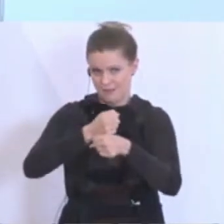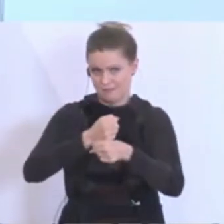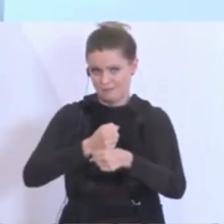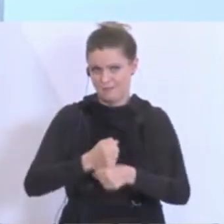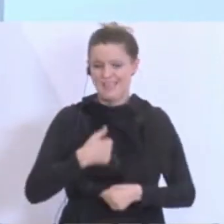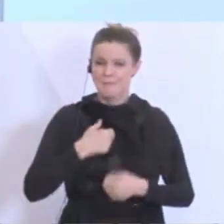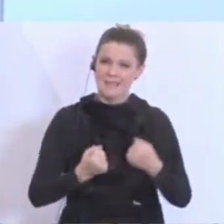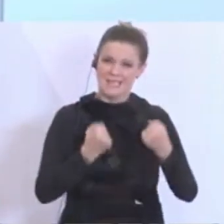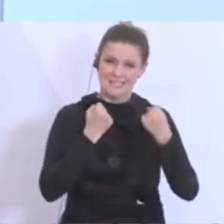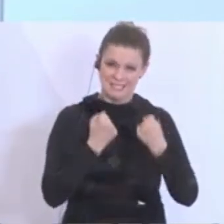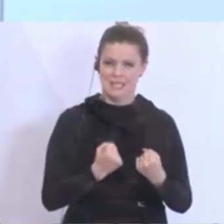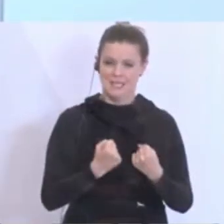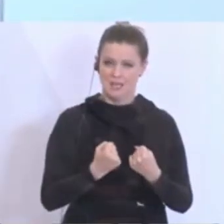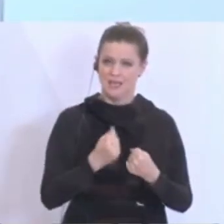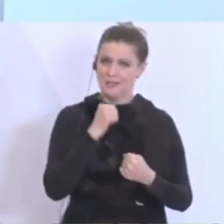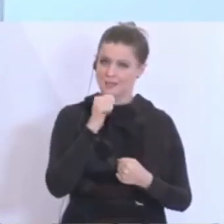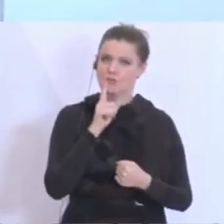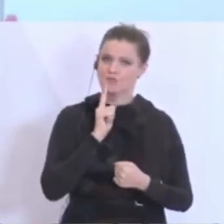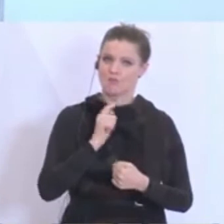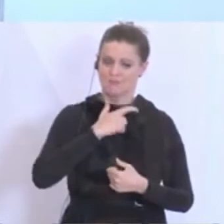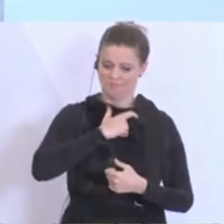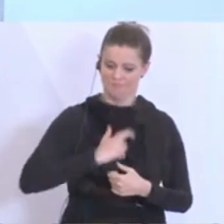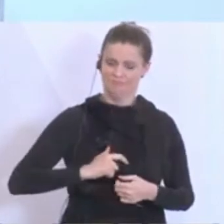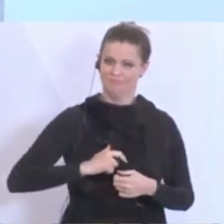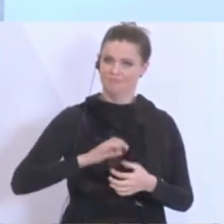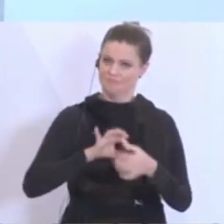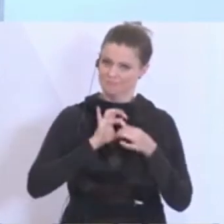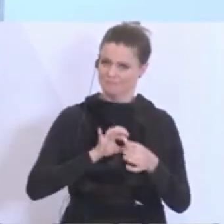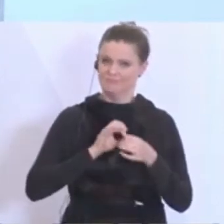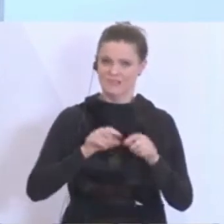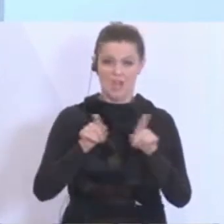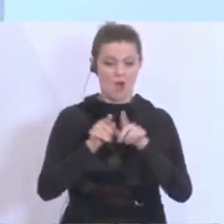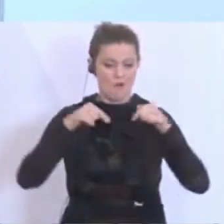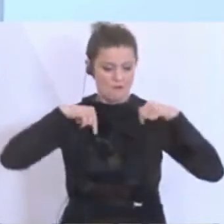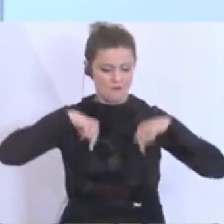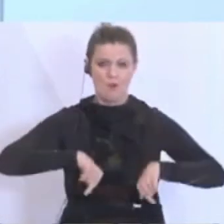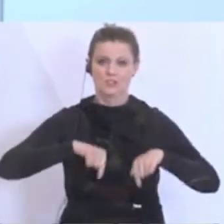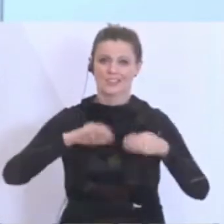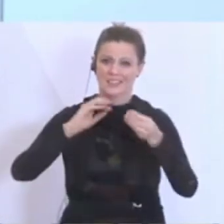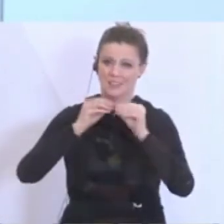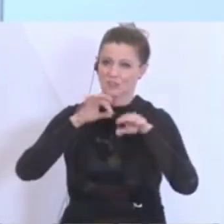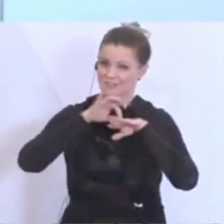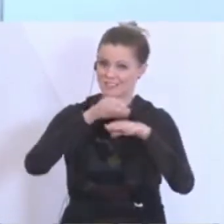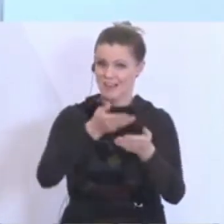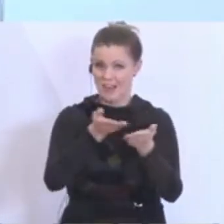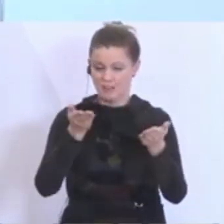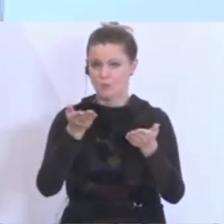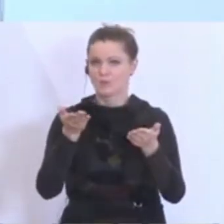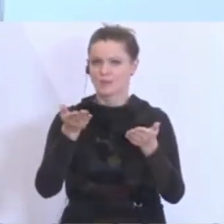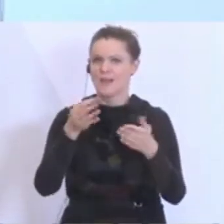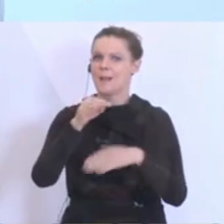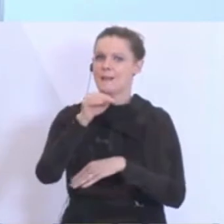Überzeugung ist das nicht nur mit meiner Person verbunden, sondern auch mit allen Vorständen und Geschäftsleitungen, dass wir